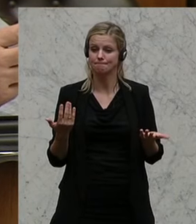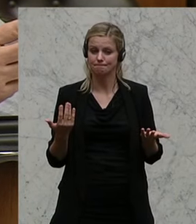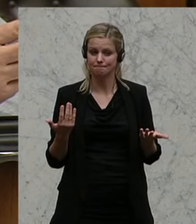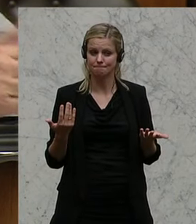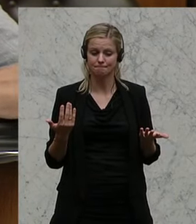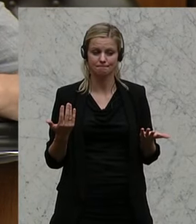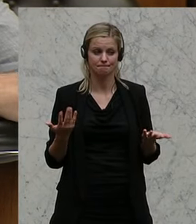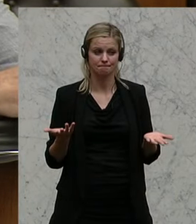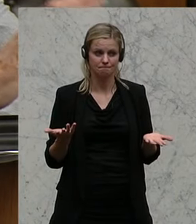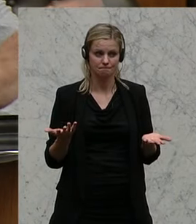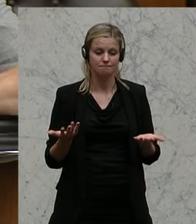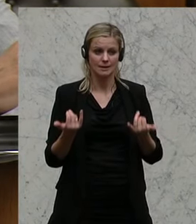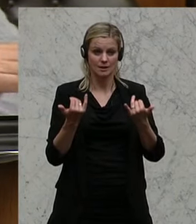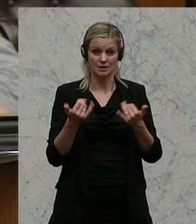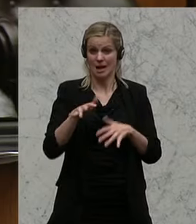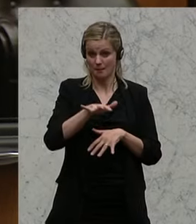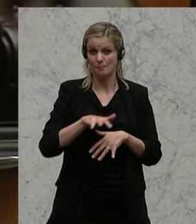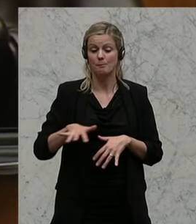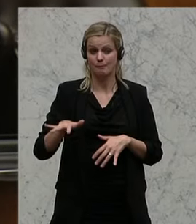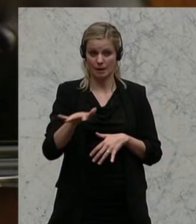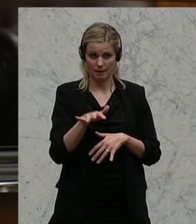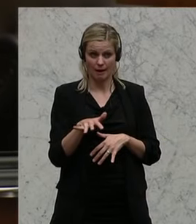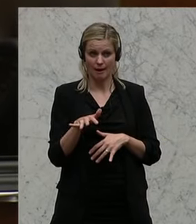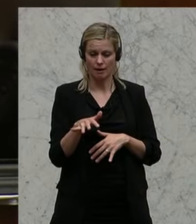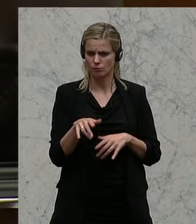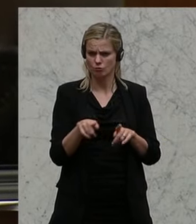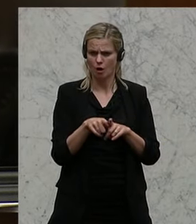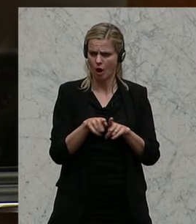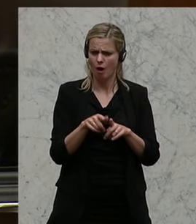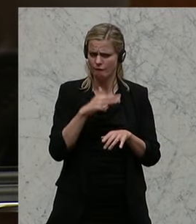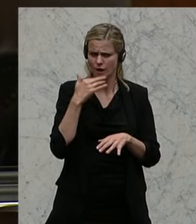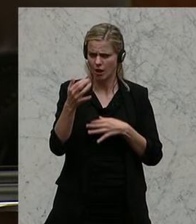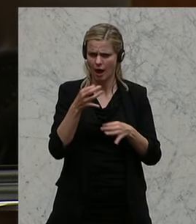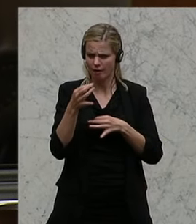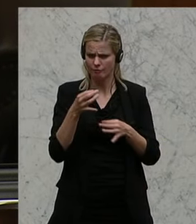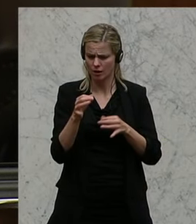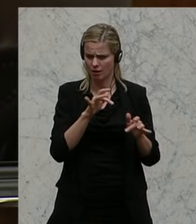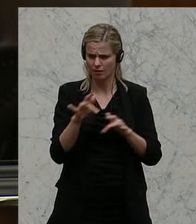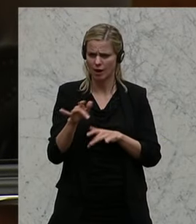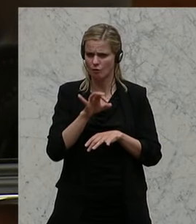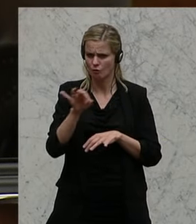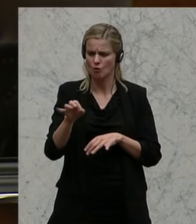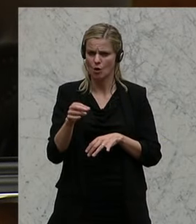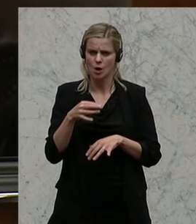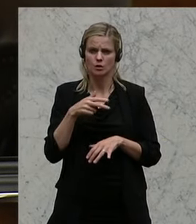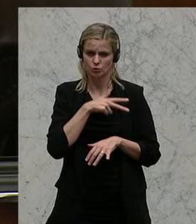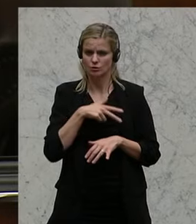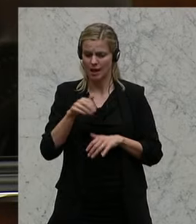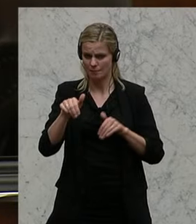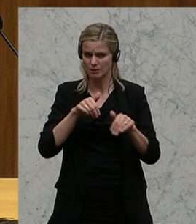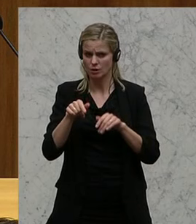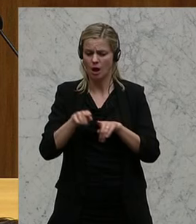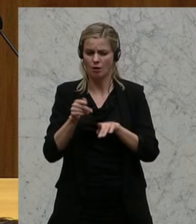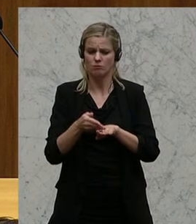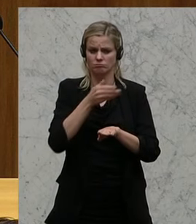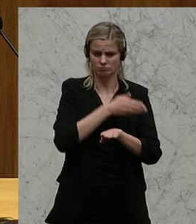in diesen Bereichen, und das ergeben ja zahlreiche Anfragen, die wir an den Herrn Sozialminister bzw. auch an seinen Vorgängen eben gestellt